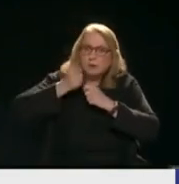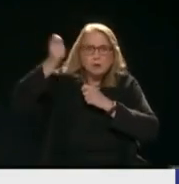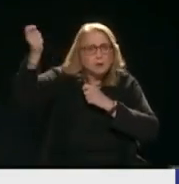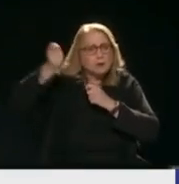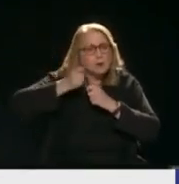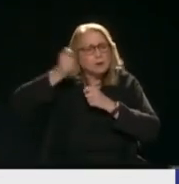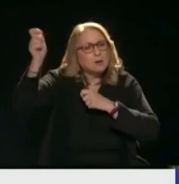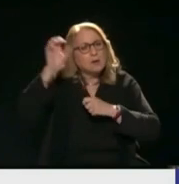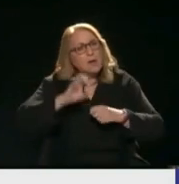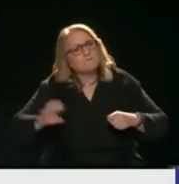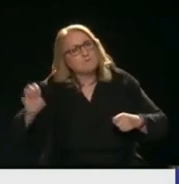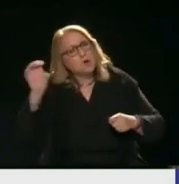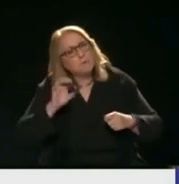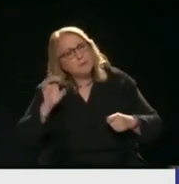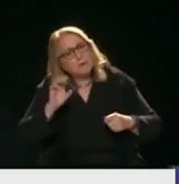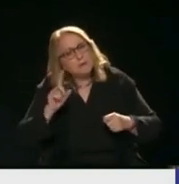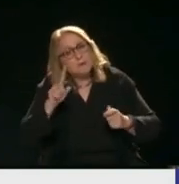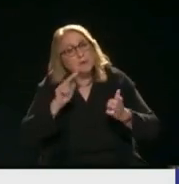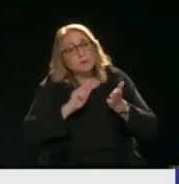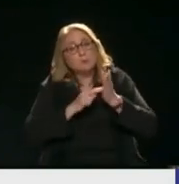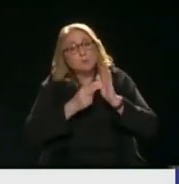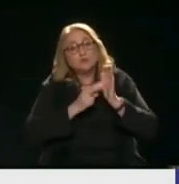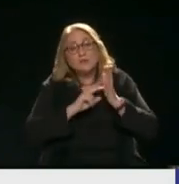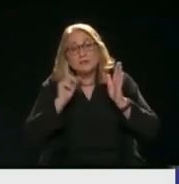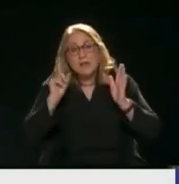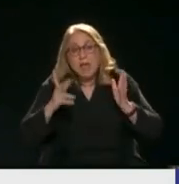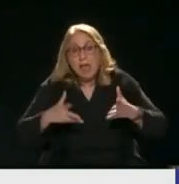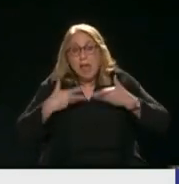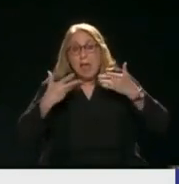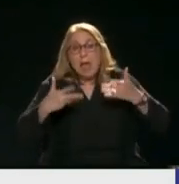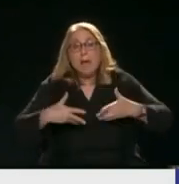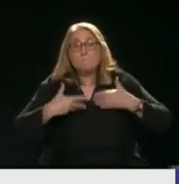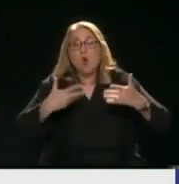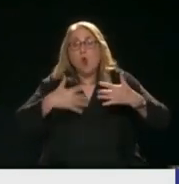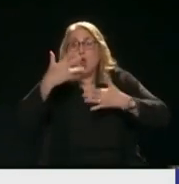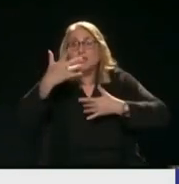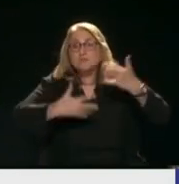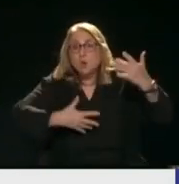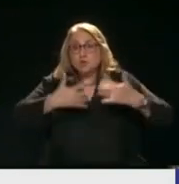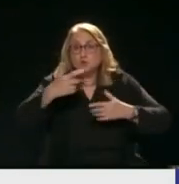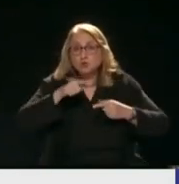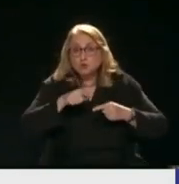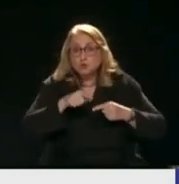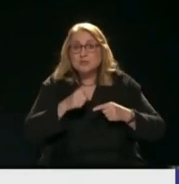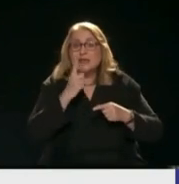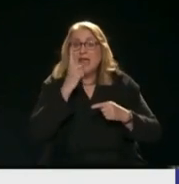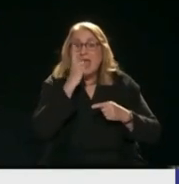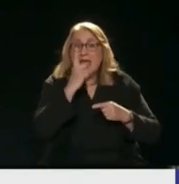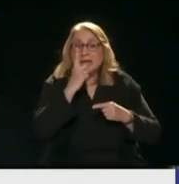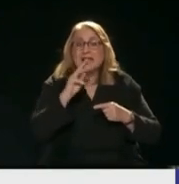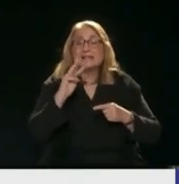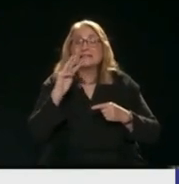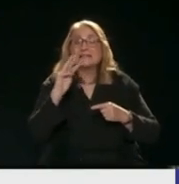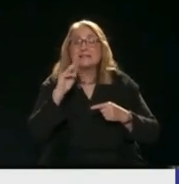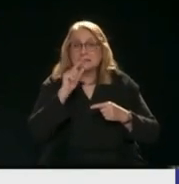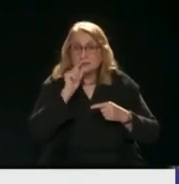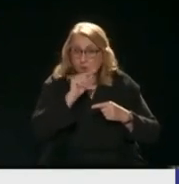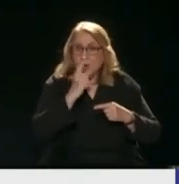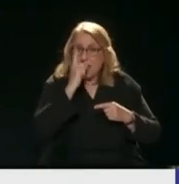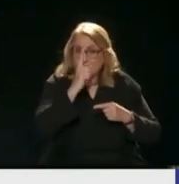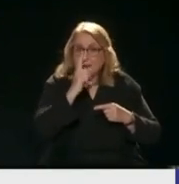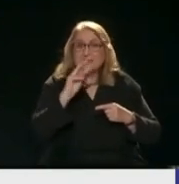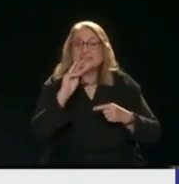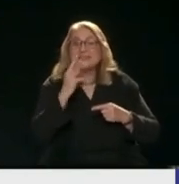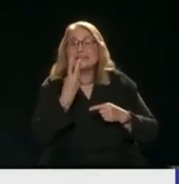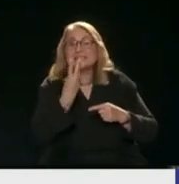απολογισμό Όχι στον προϋπολογισμό Μπίπερ δεν πέστευε αυτό Ο απολογισμός του κράτους μας είναι Ένα 3.700 Όσα το δηλώσαν και το έχουν και δημόσια